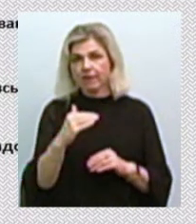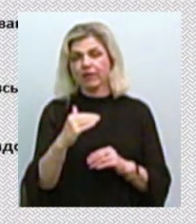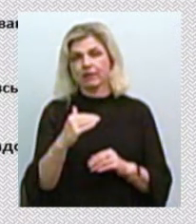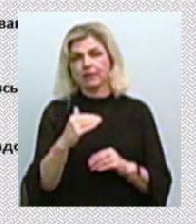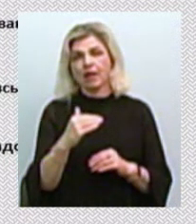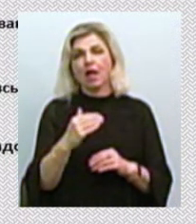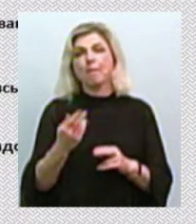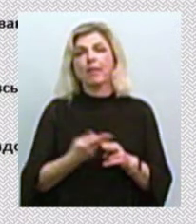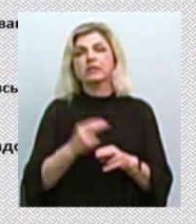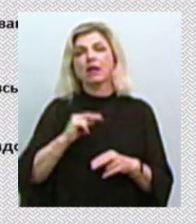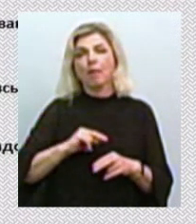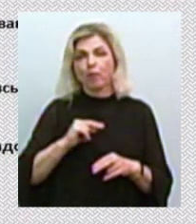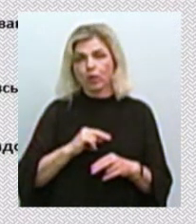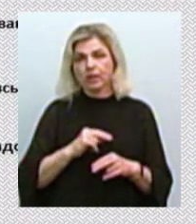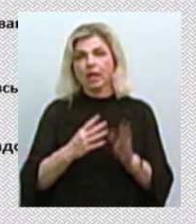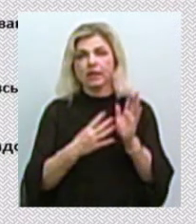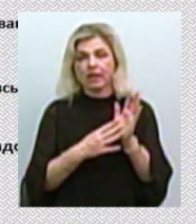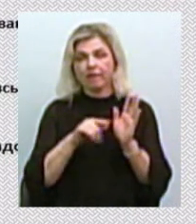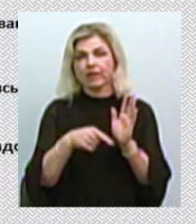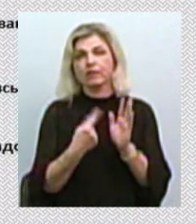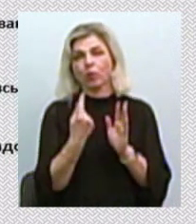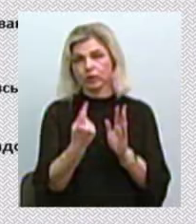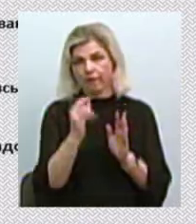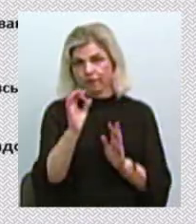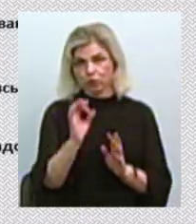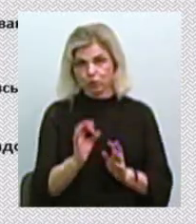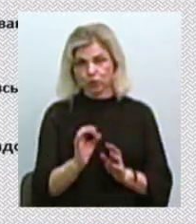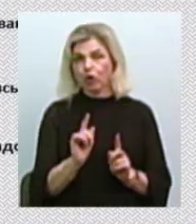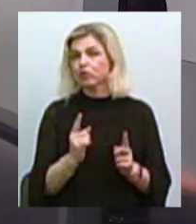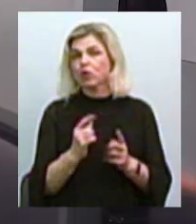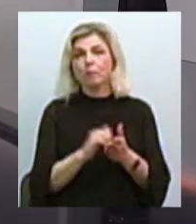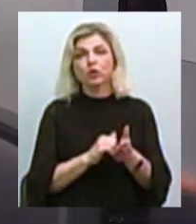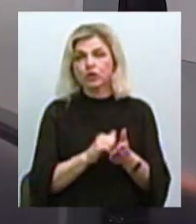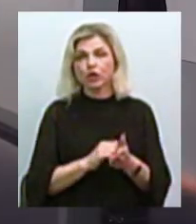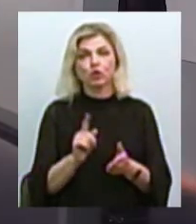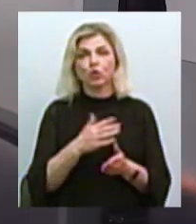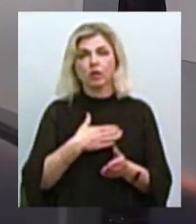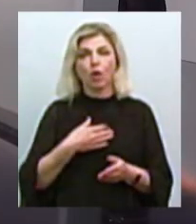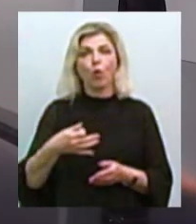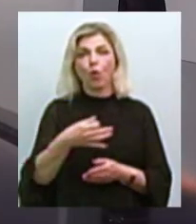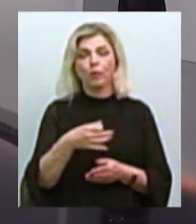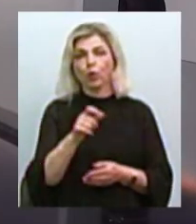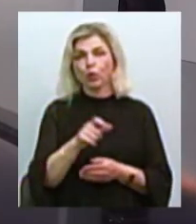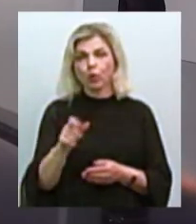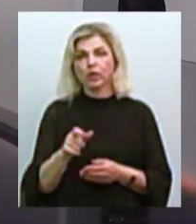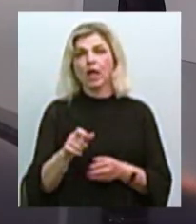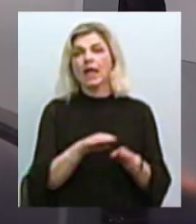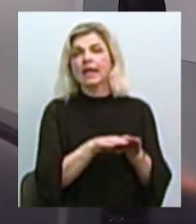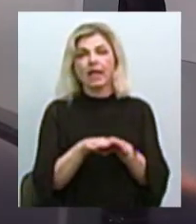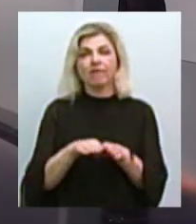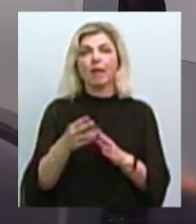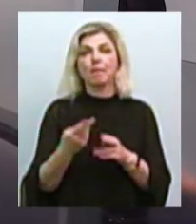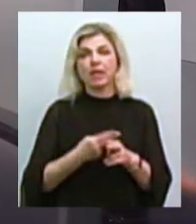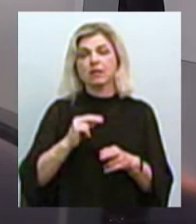склав 10%, по Україні 9,1%. В чому причини того, що в нашій області рівень безробіття вищий, ніж в середньому по